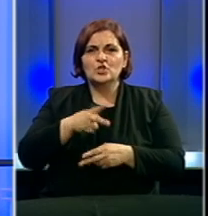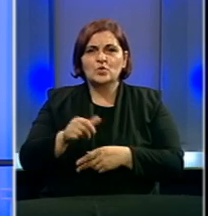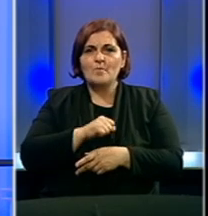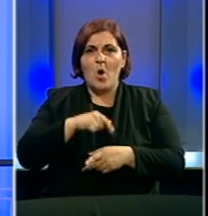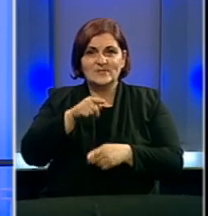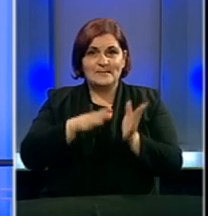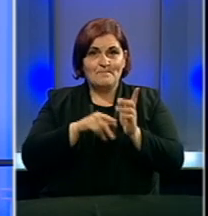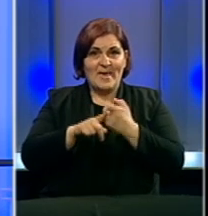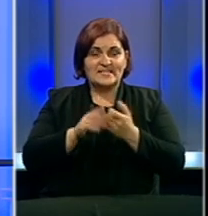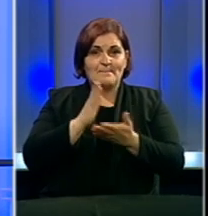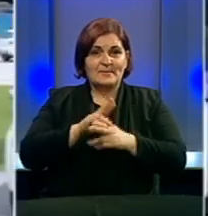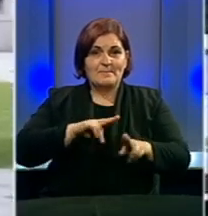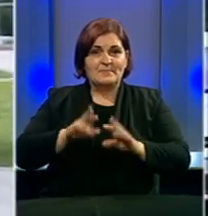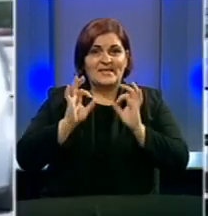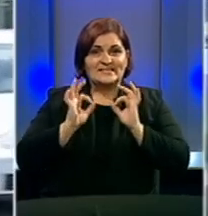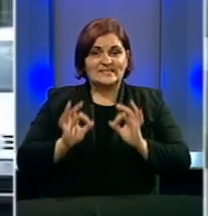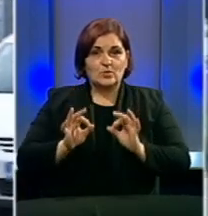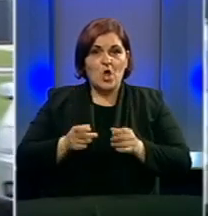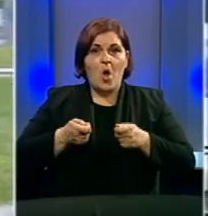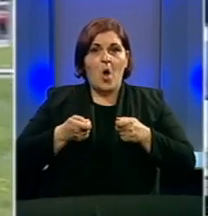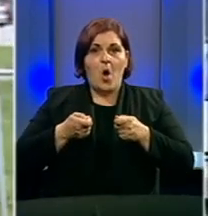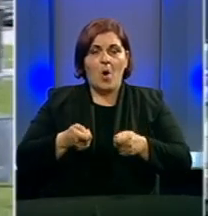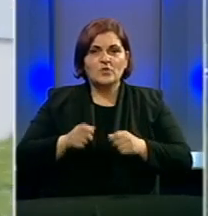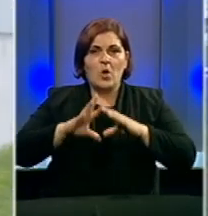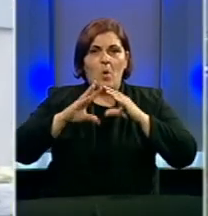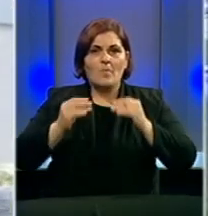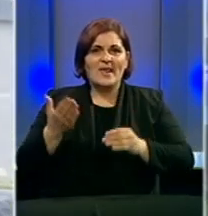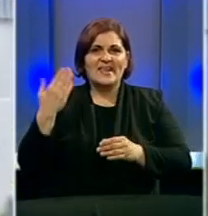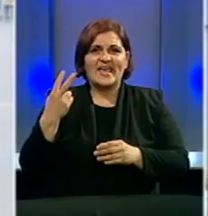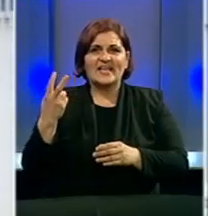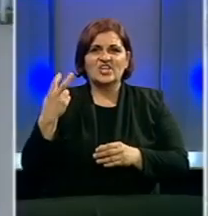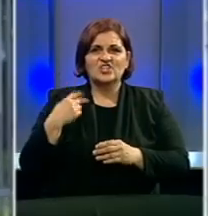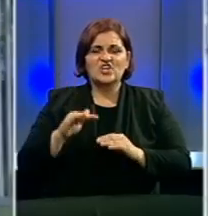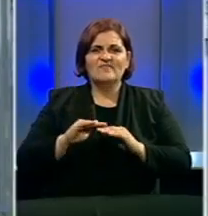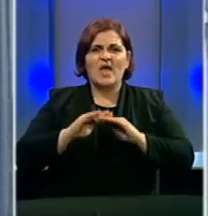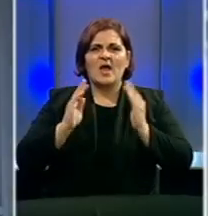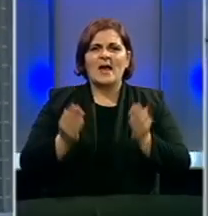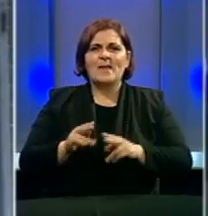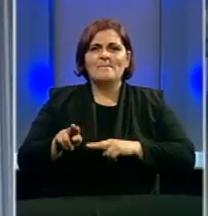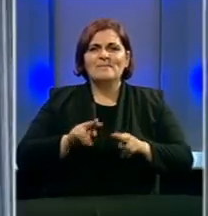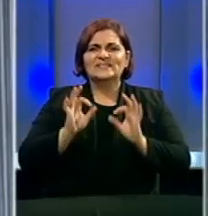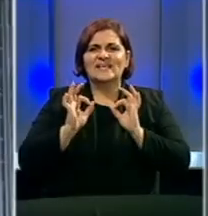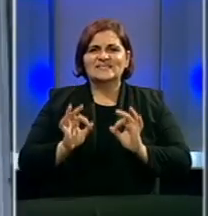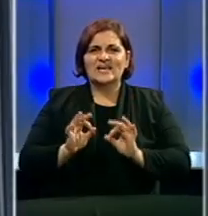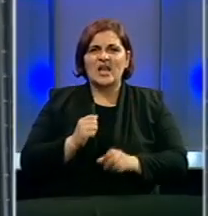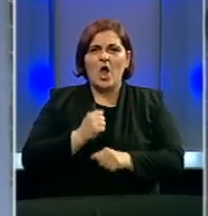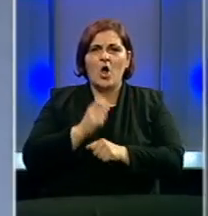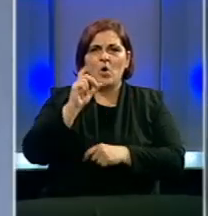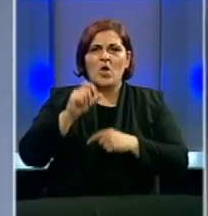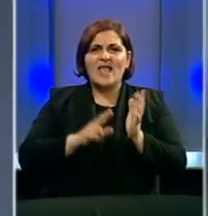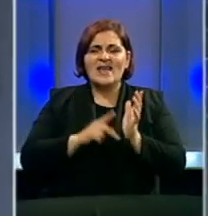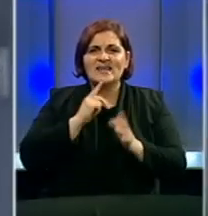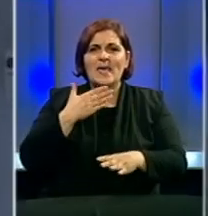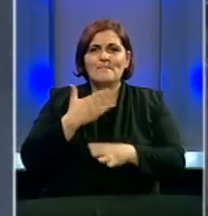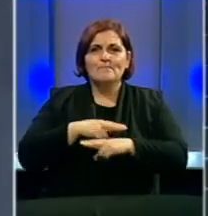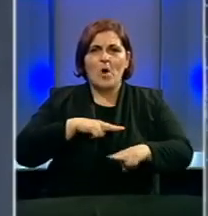Osim Mektića, bivšeg ministra bezbjednosti, optužnicom su obuhvaćeni nekadašnji šef kabineta ministra bezbjednosti Igor Goljanin,